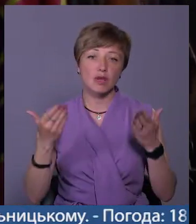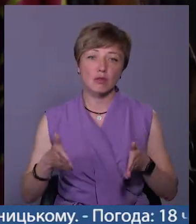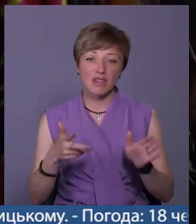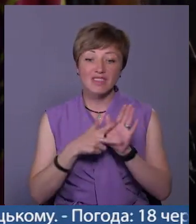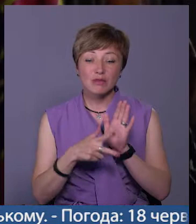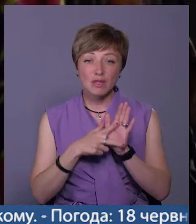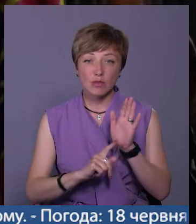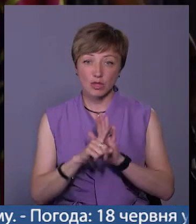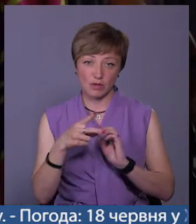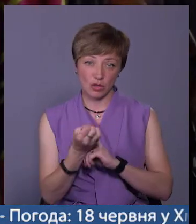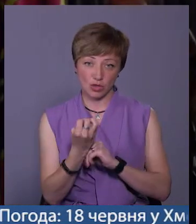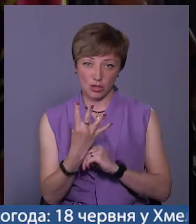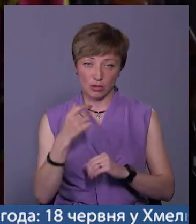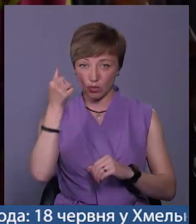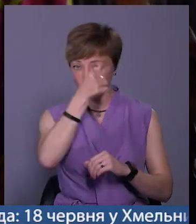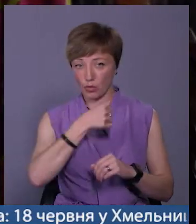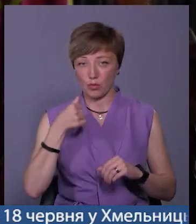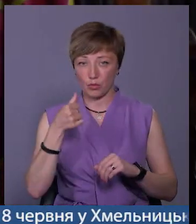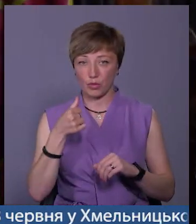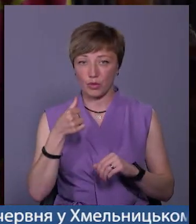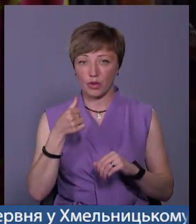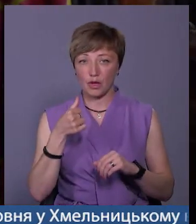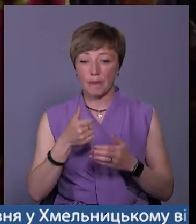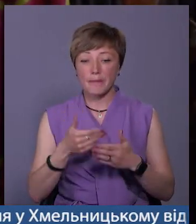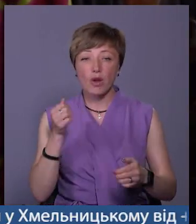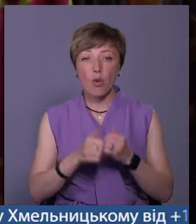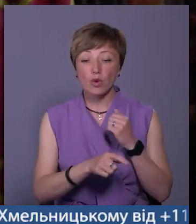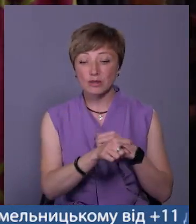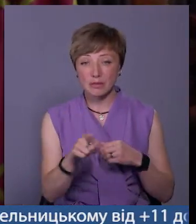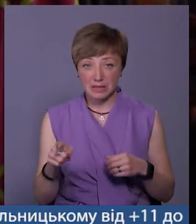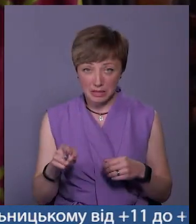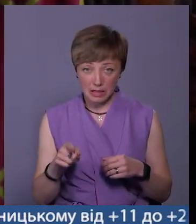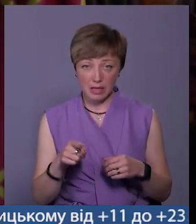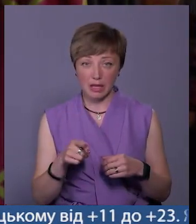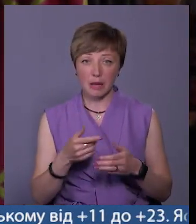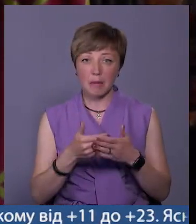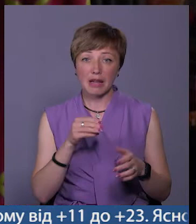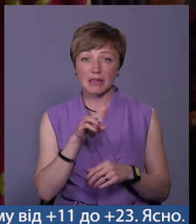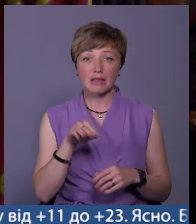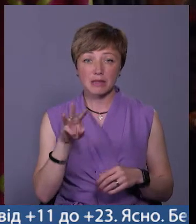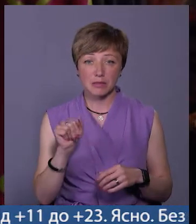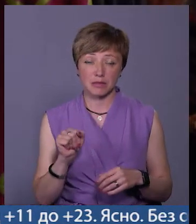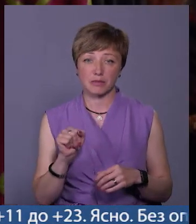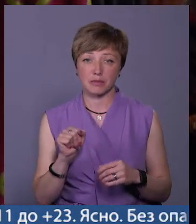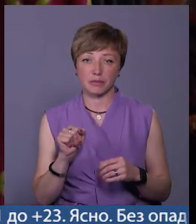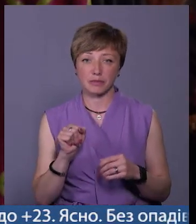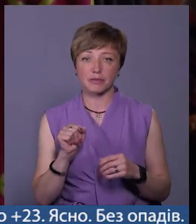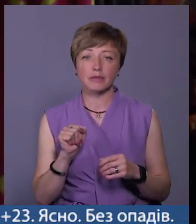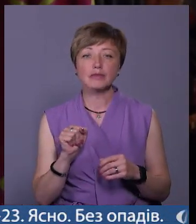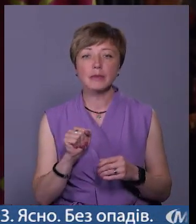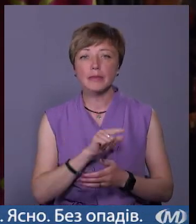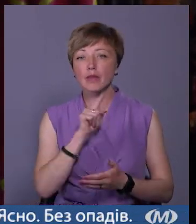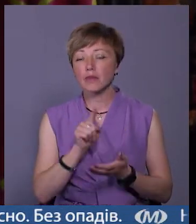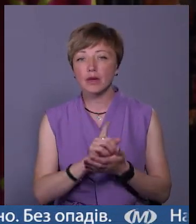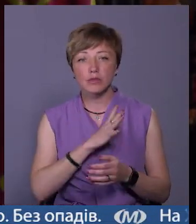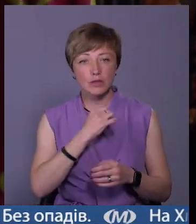починаючи з 2014 року. Перед кожним з них і перед Дмитром ми маємо